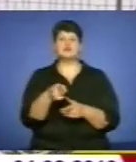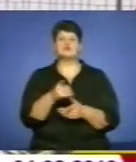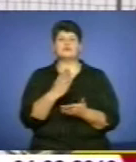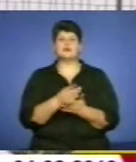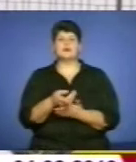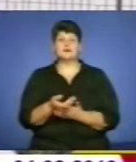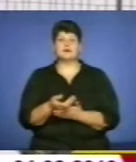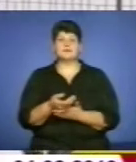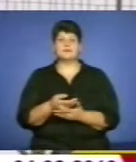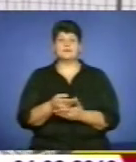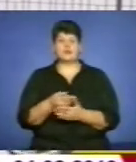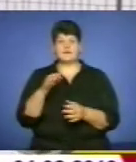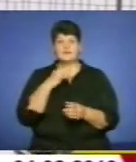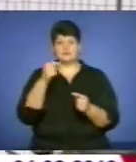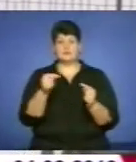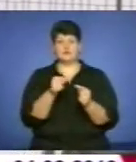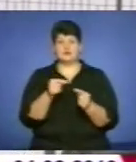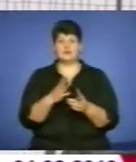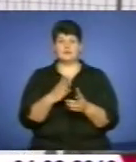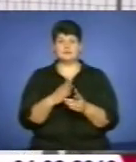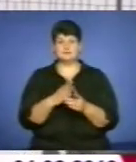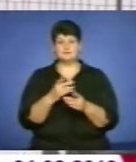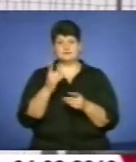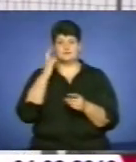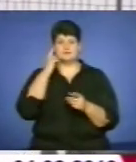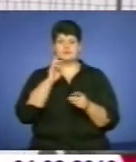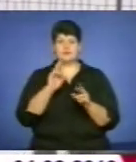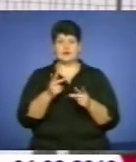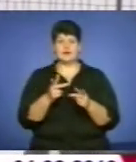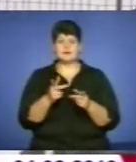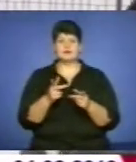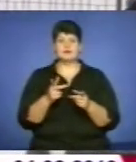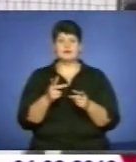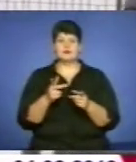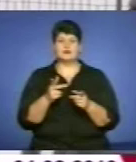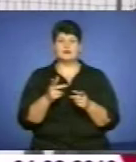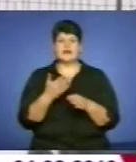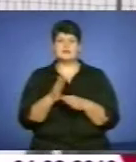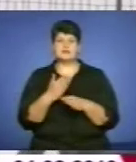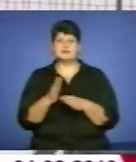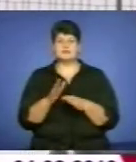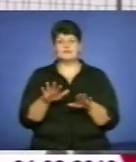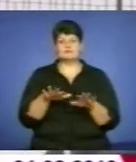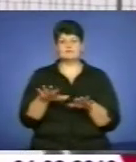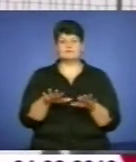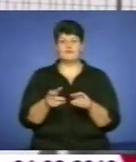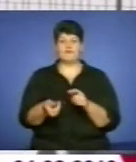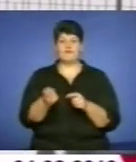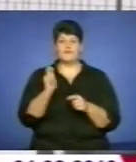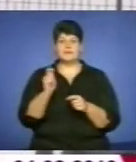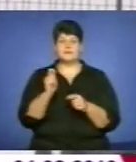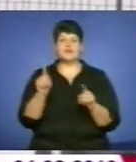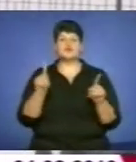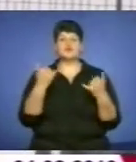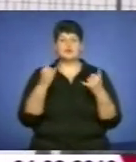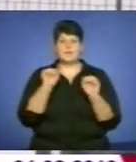відповідно до цього відбудовувати тактику. На певну частину зони і так далі. Сьогодні що можна